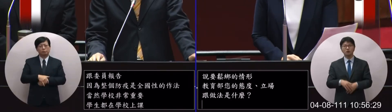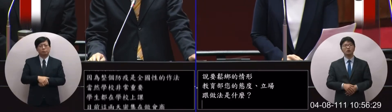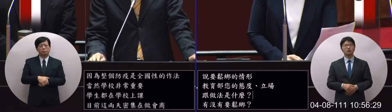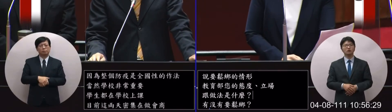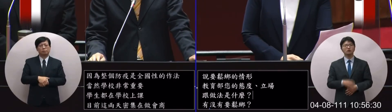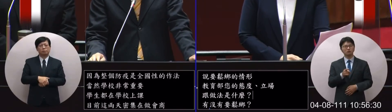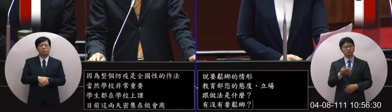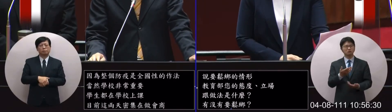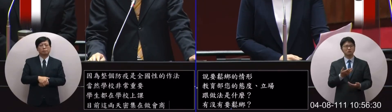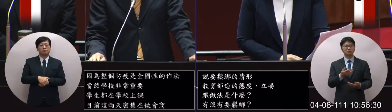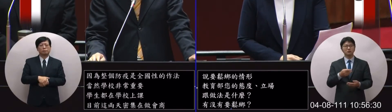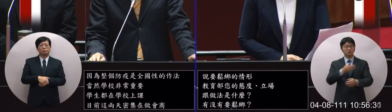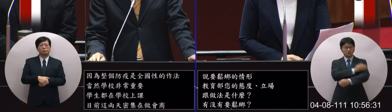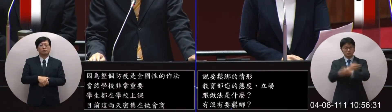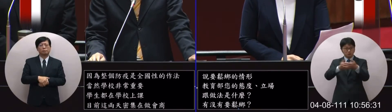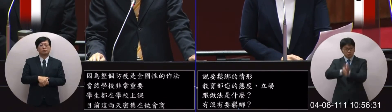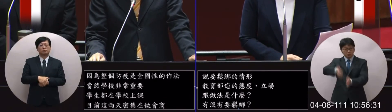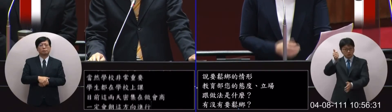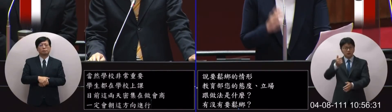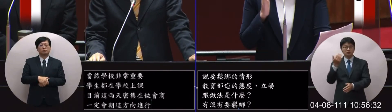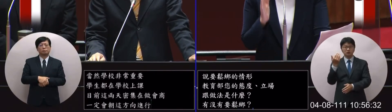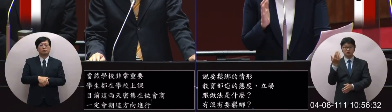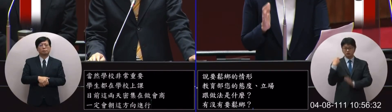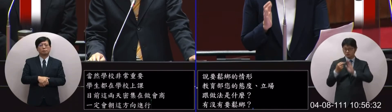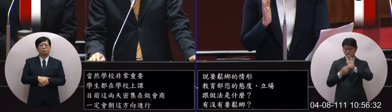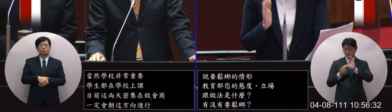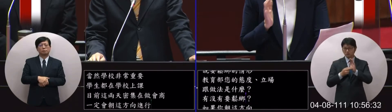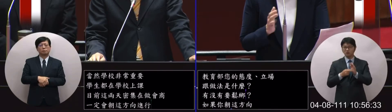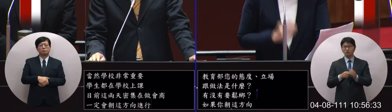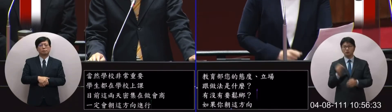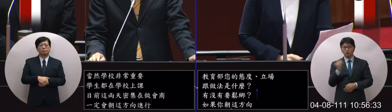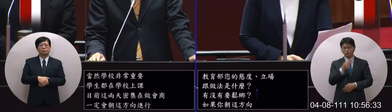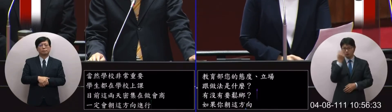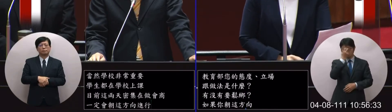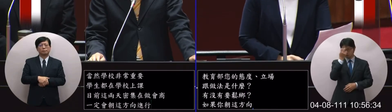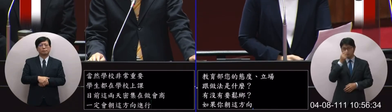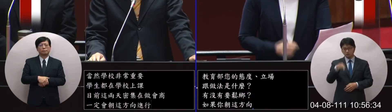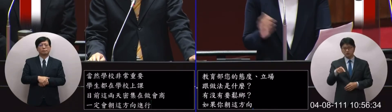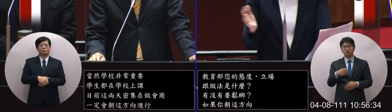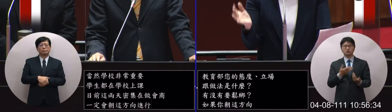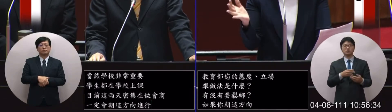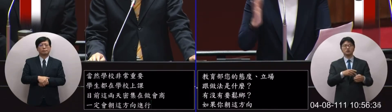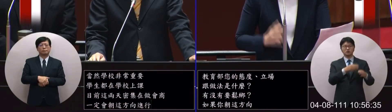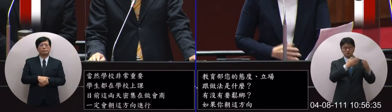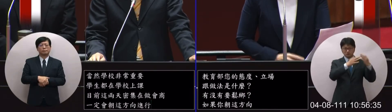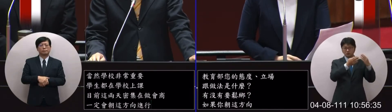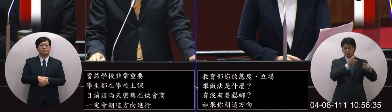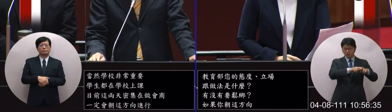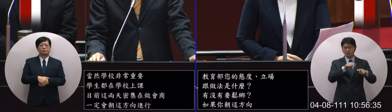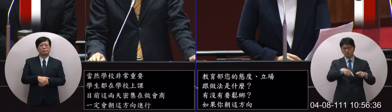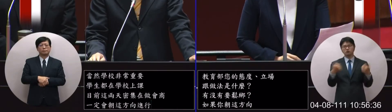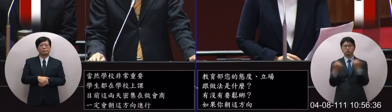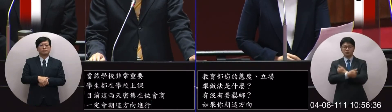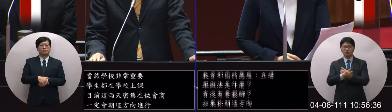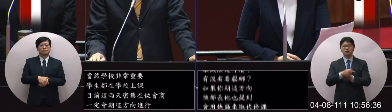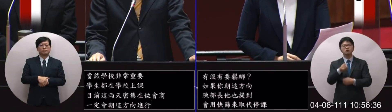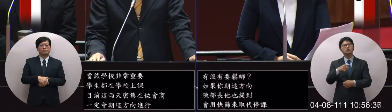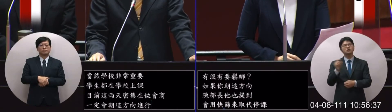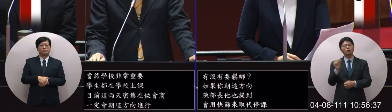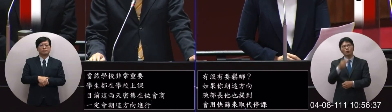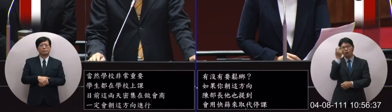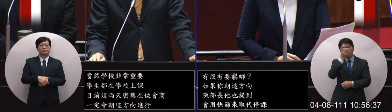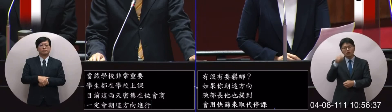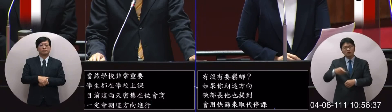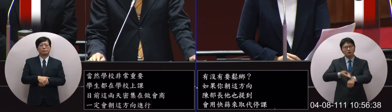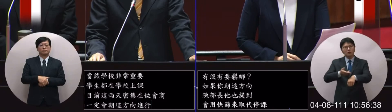朝這方向陳部長他也特別提到會用快篩來取代停課那你要什麼方式來做快篩